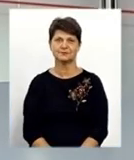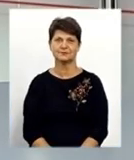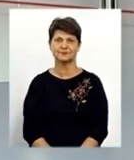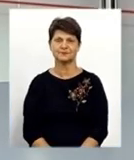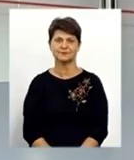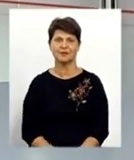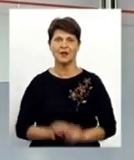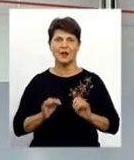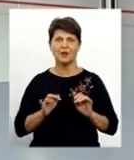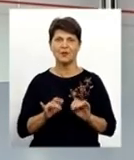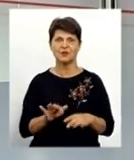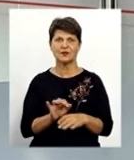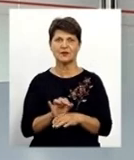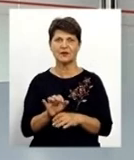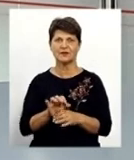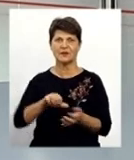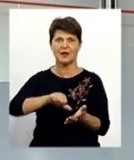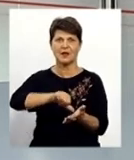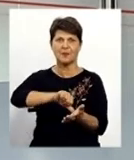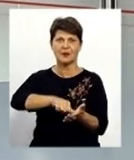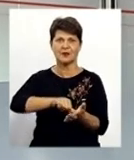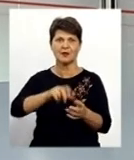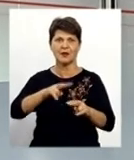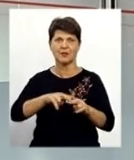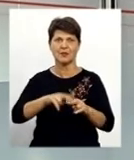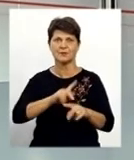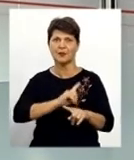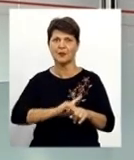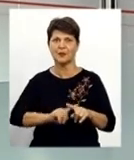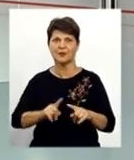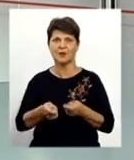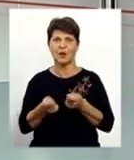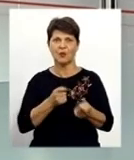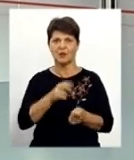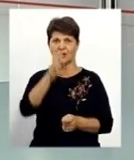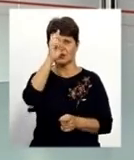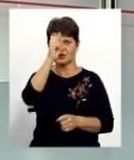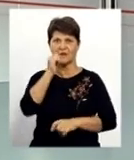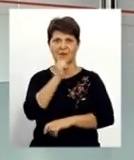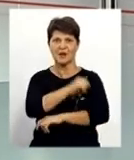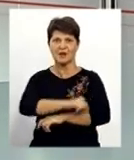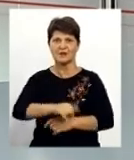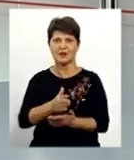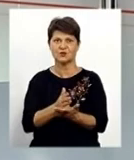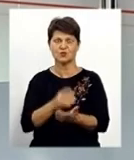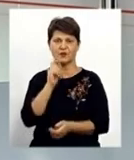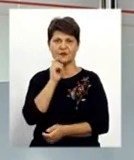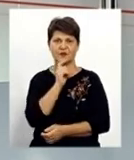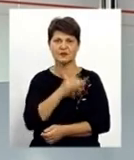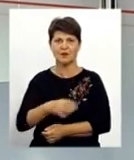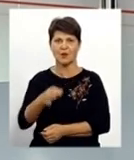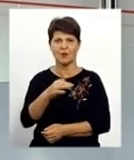Процес виготовлення біометричних паспортів пришвидшився. Управління Державної міграційної служби у Вінницькій області